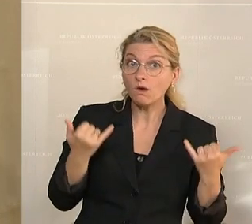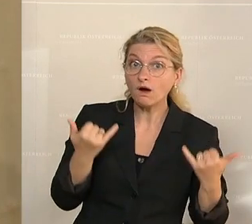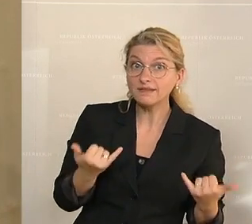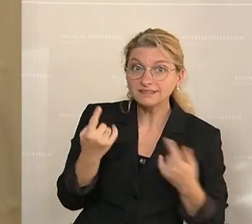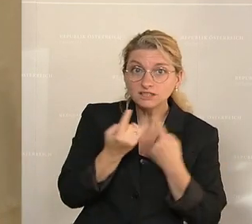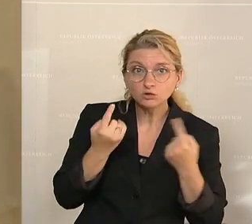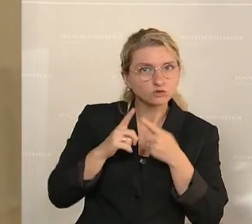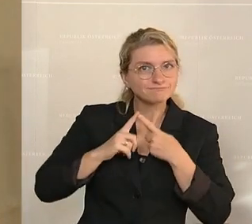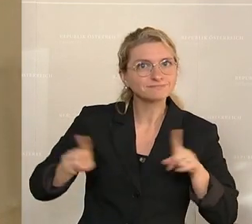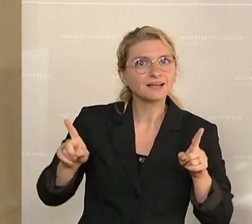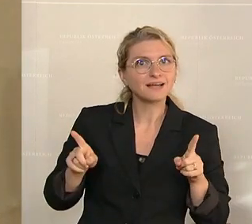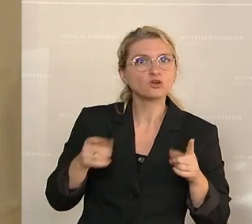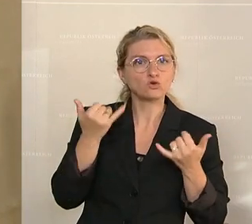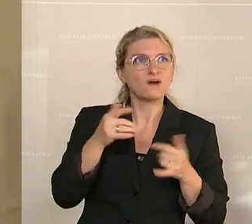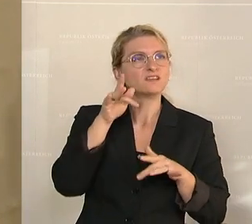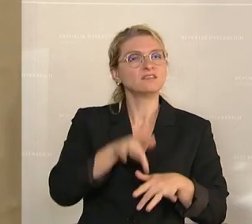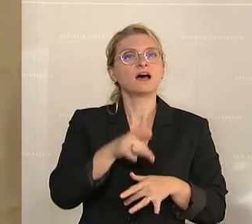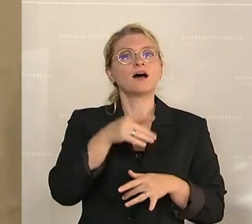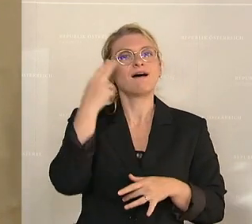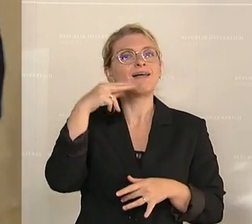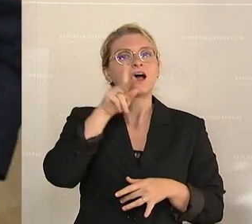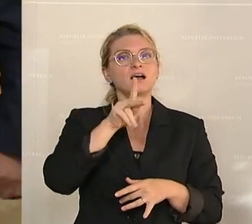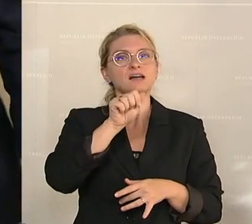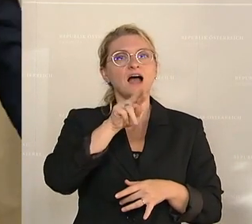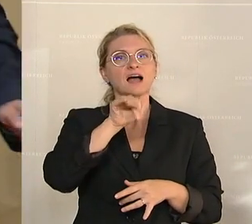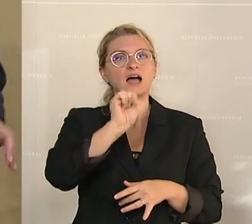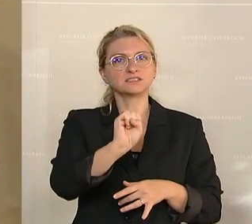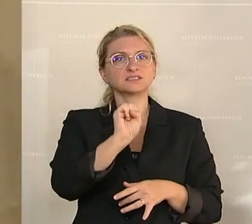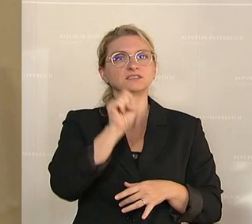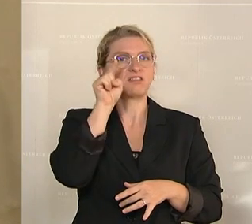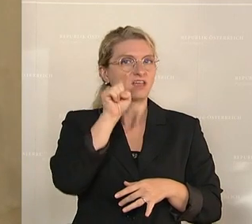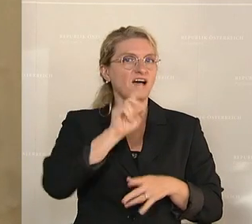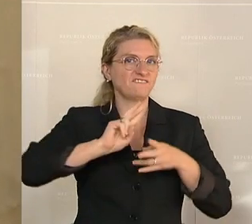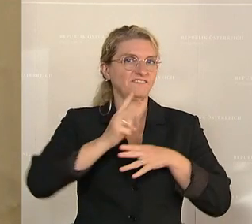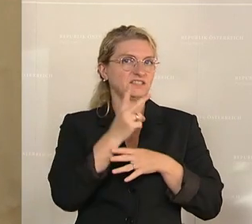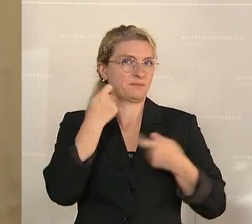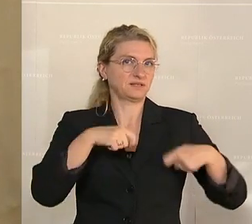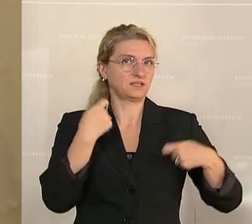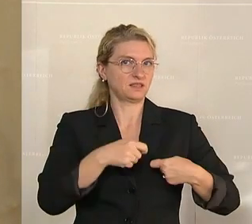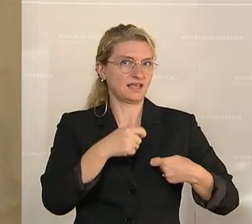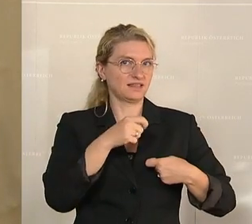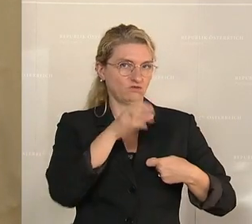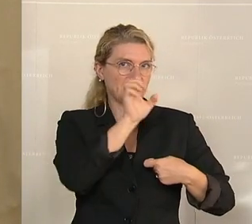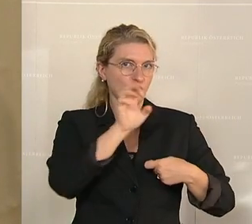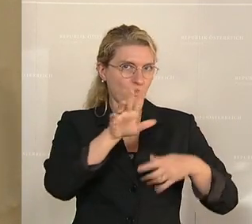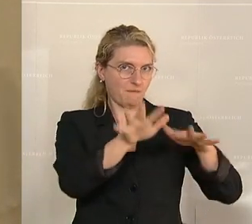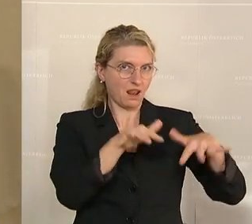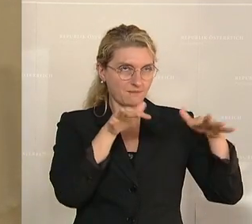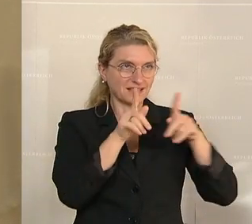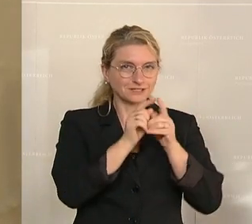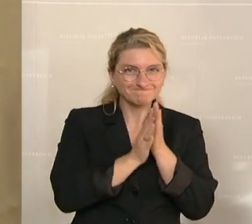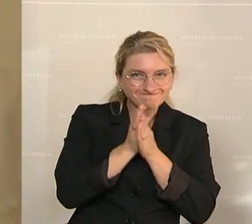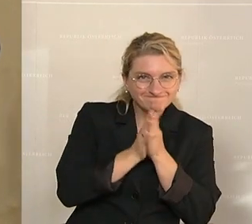Situation. Heute haben wir einen Ottmar Karras, seines Zeichens Vizepräsidenten des Europäischen Parlaments, der sich schon nahezu typisch darüber freut, dass man